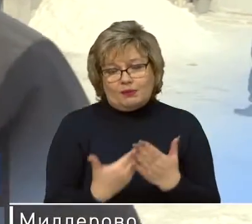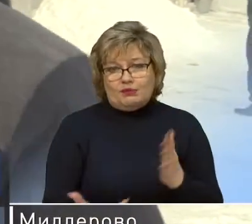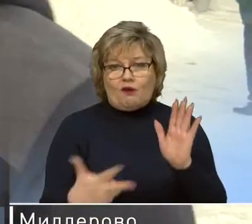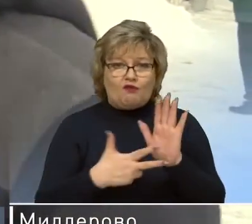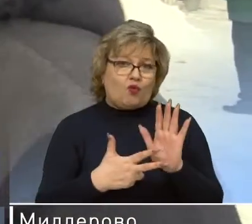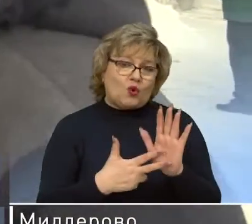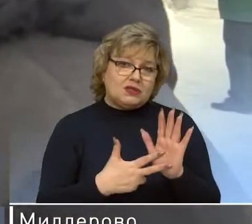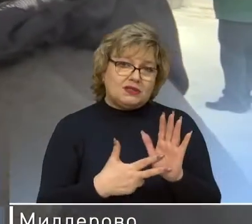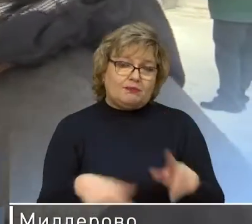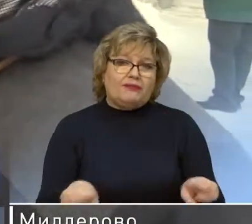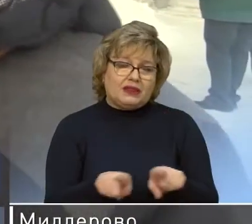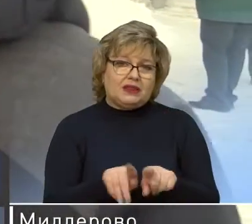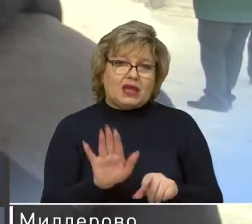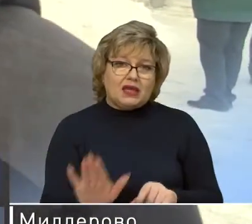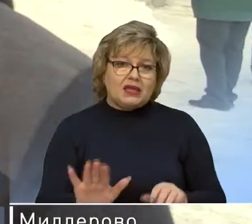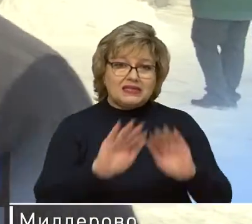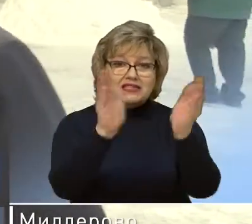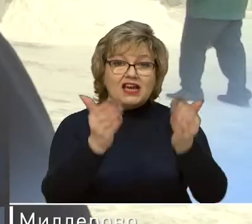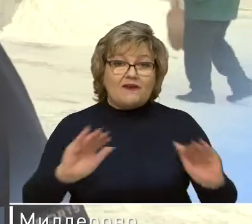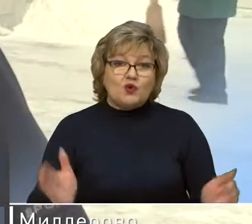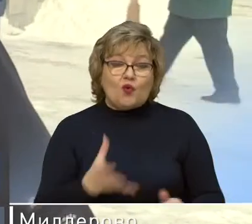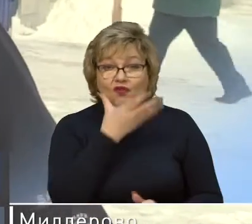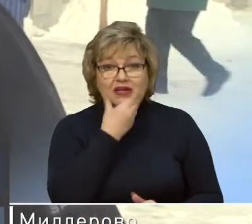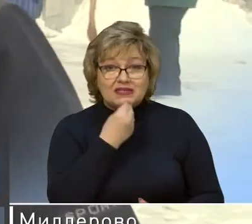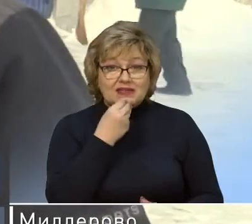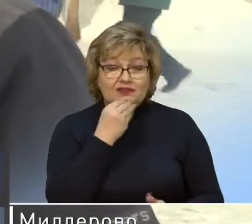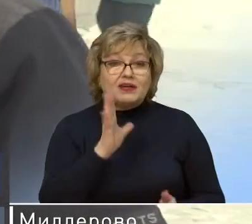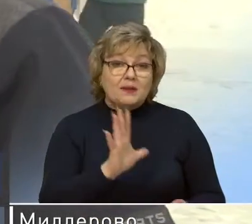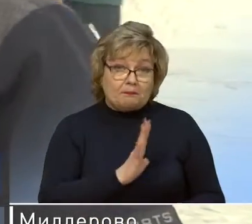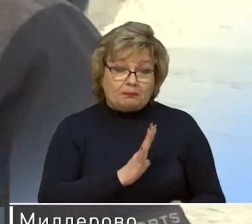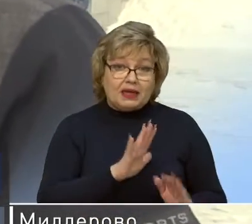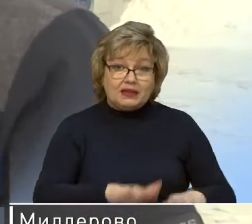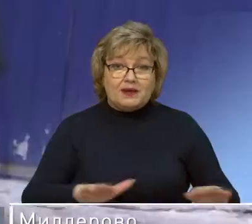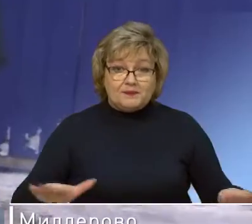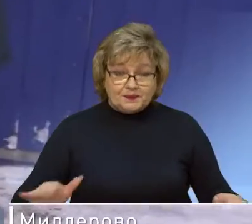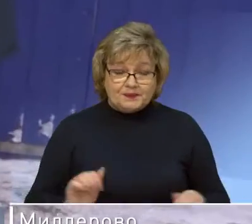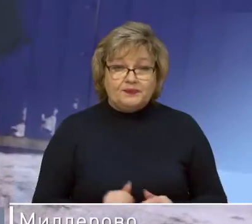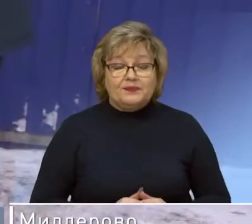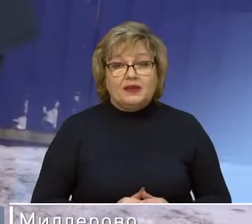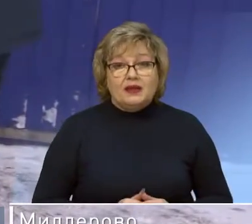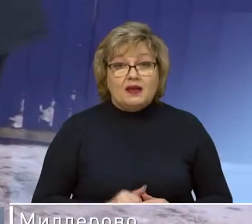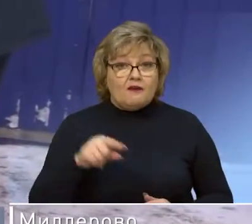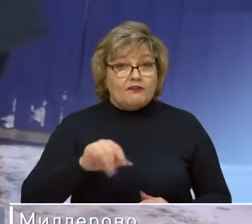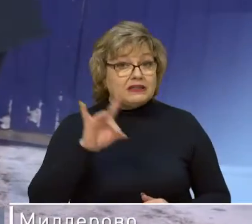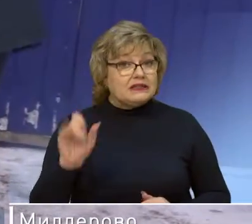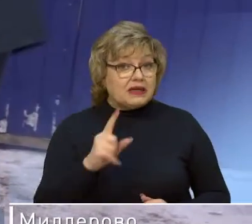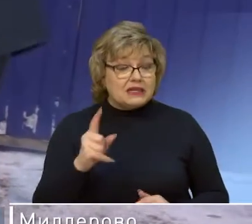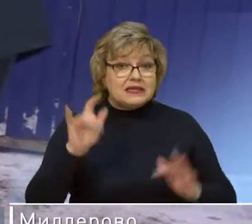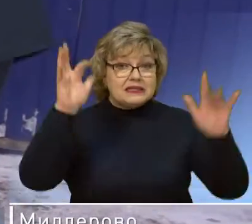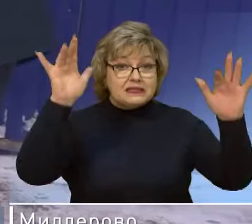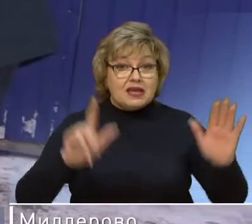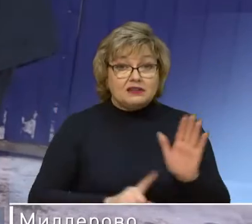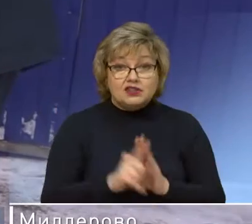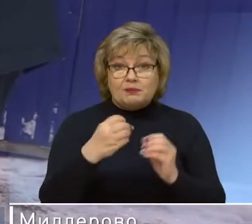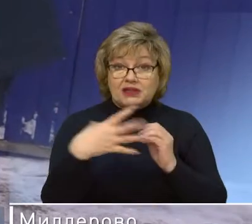таких вот снеговиков красивых стояло здесь на фасаде. В этот раз снег пошел